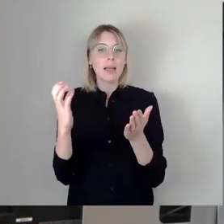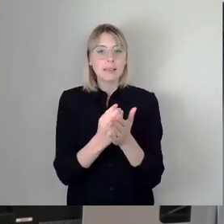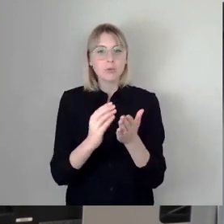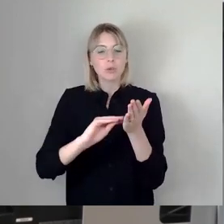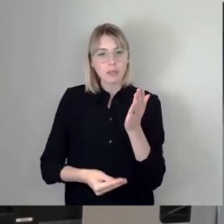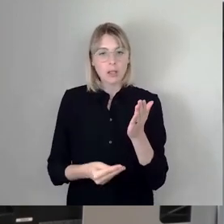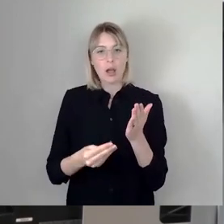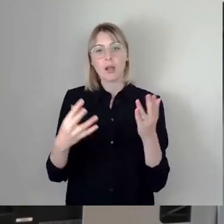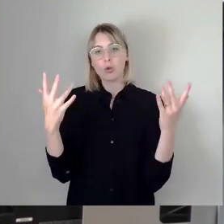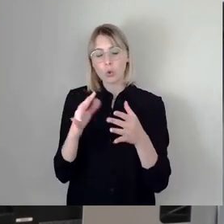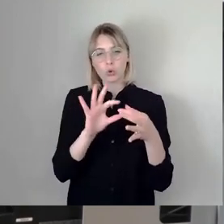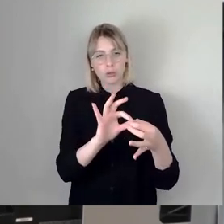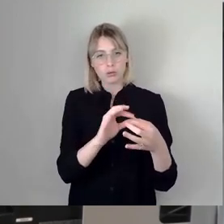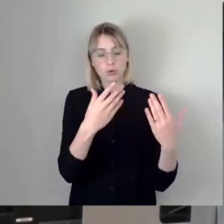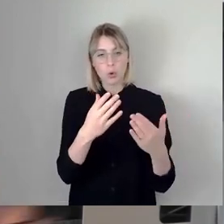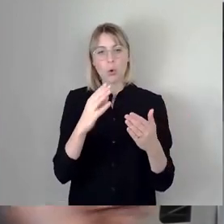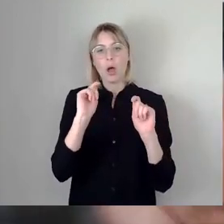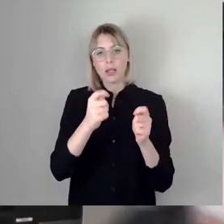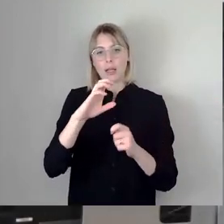den Antrag der CDU. Vielen Dank.